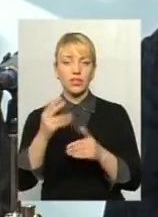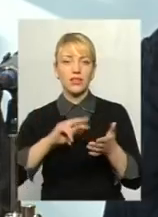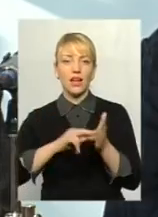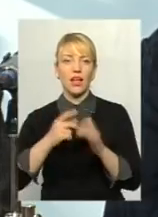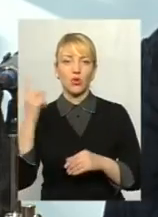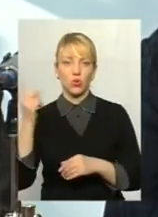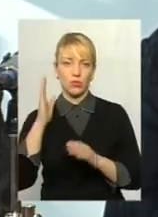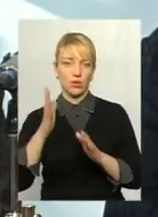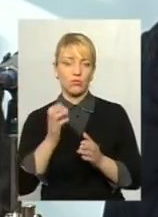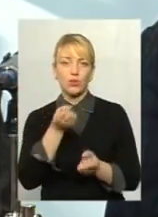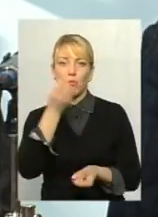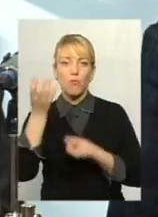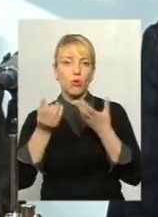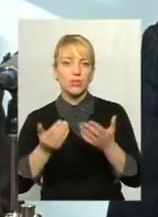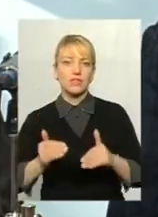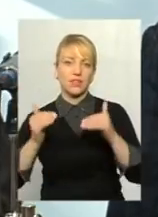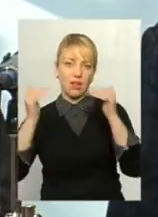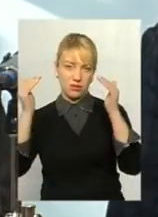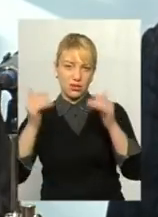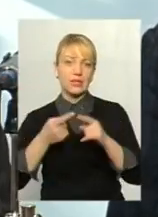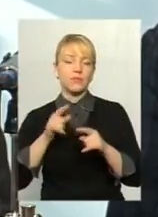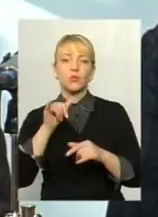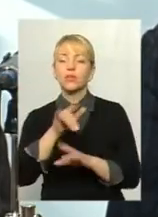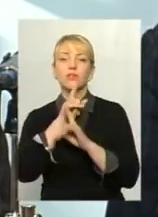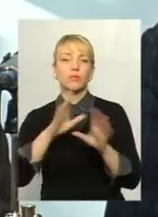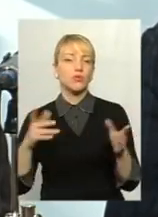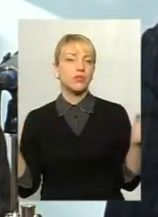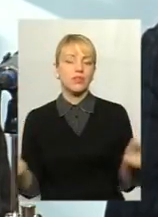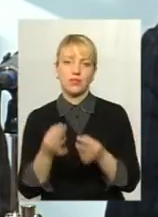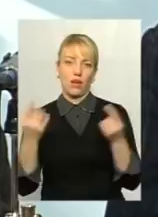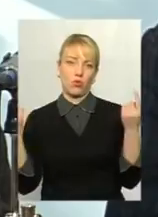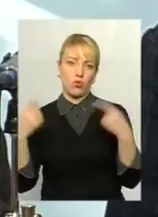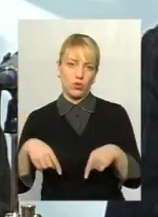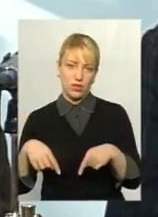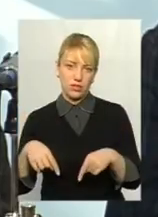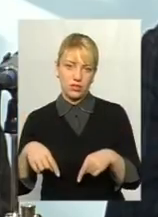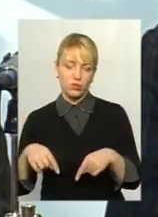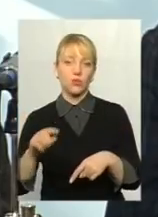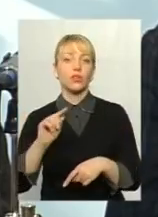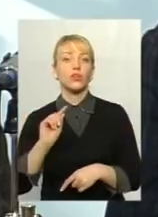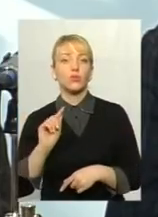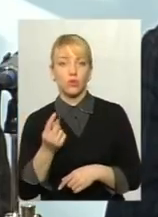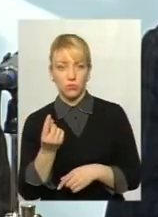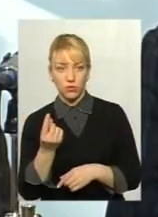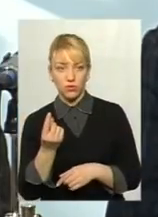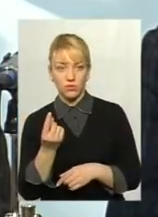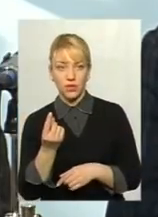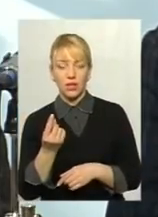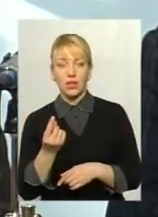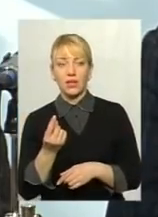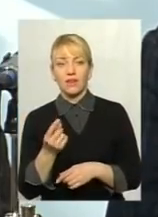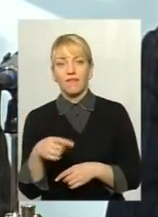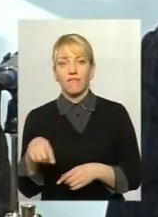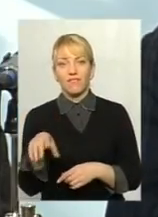буде процвітати, що в них не буде ніякого кризису. І тому всі,